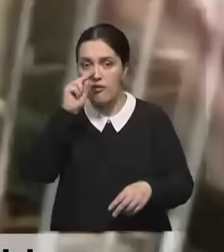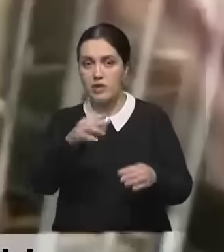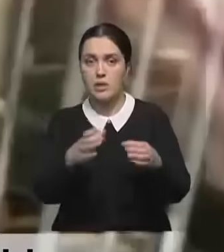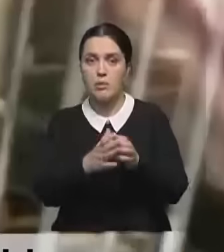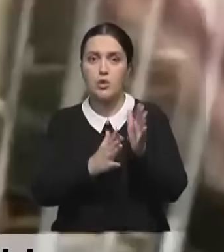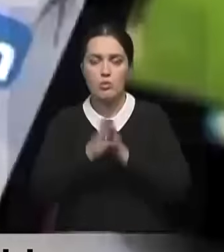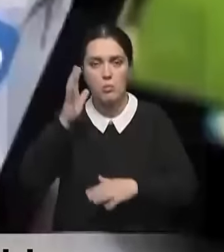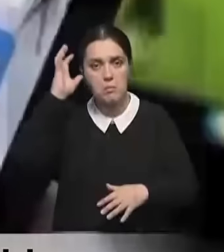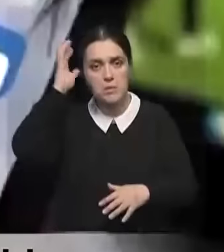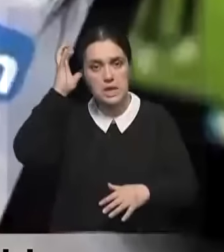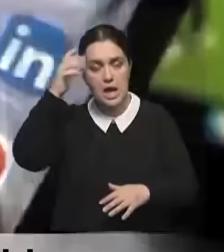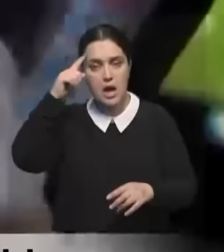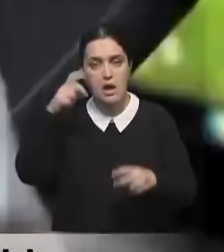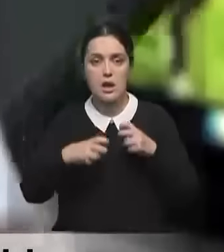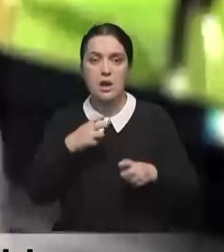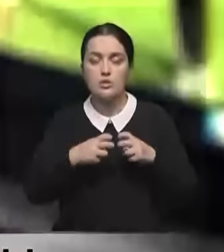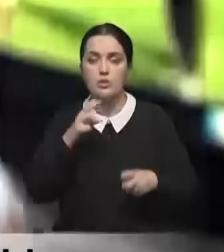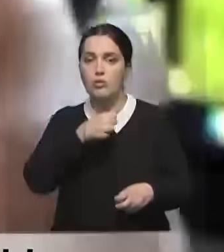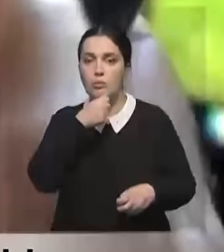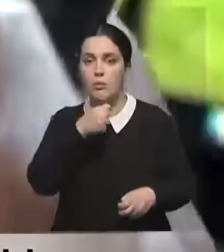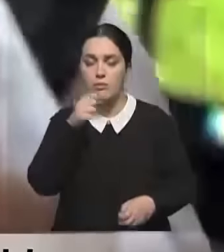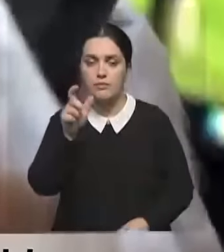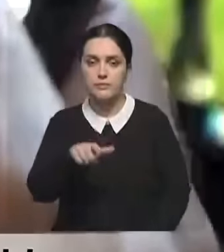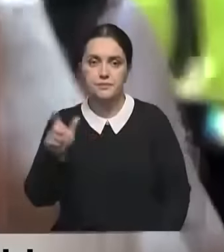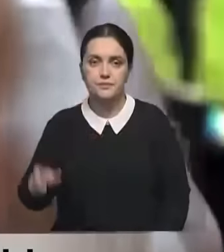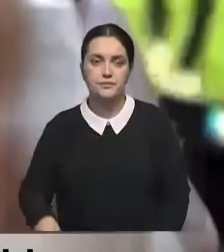в росте психологических расстройств у подростков.